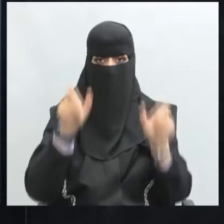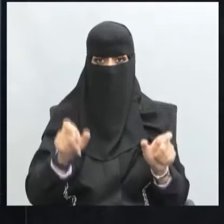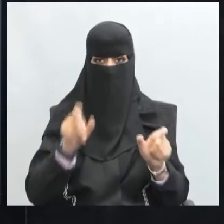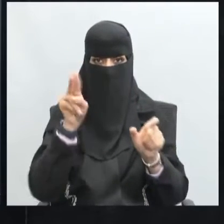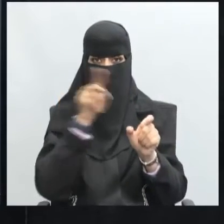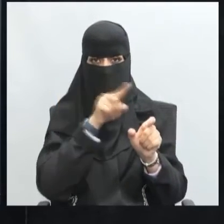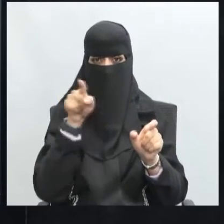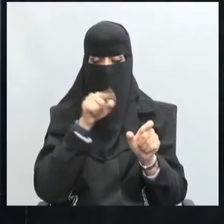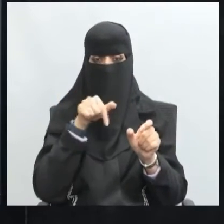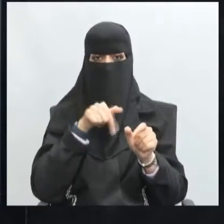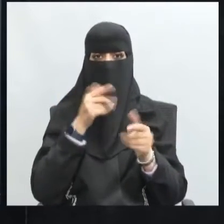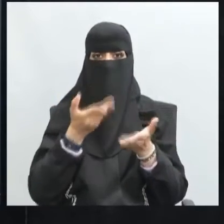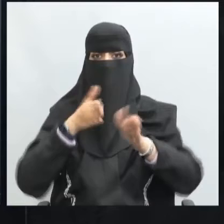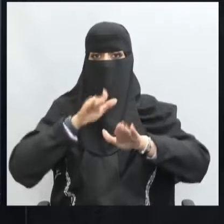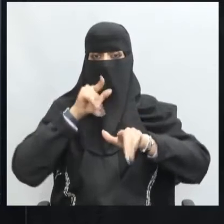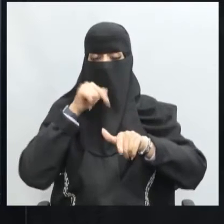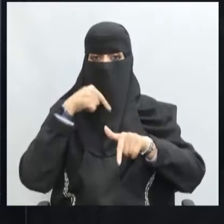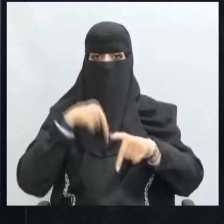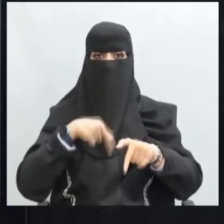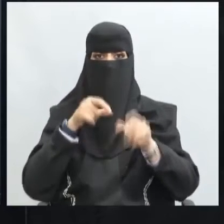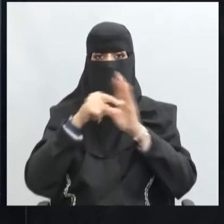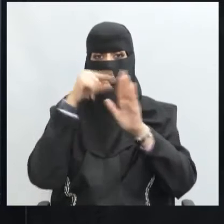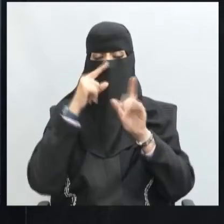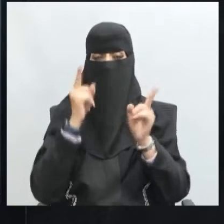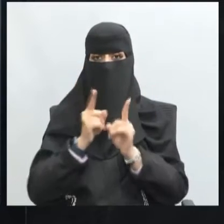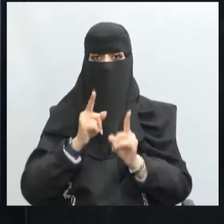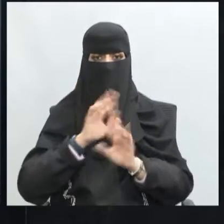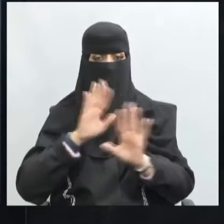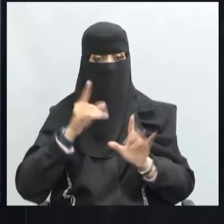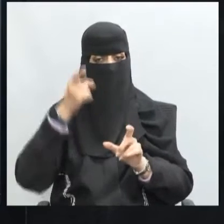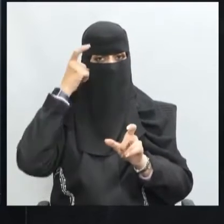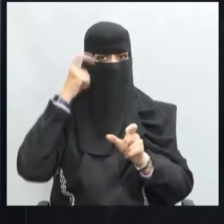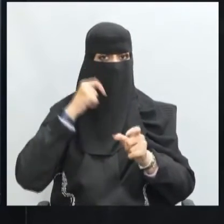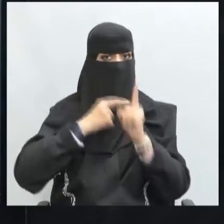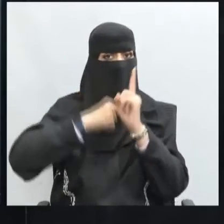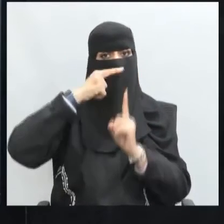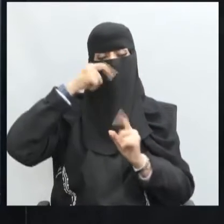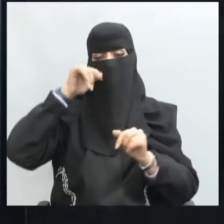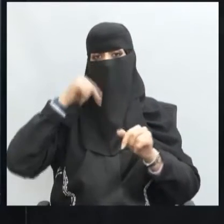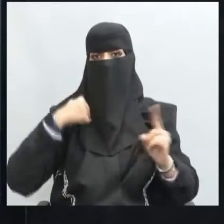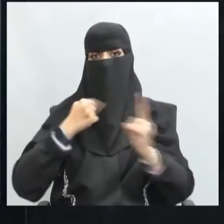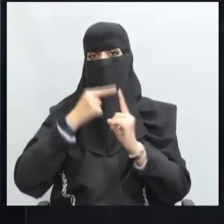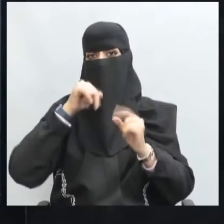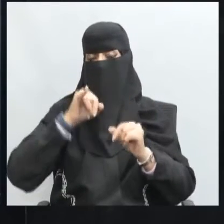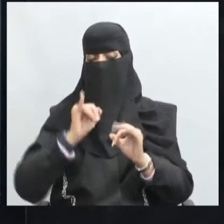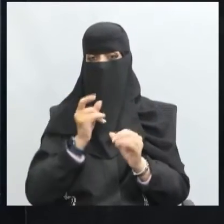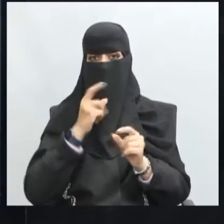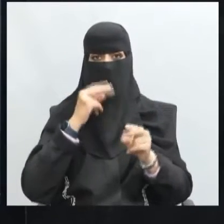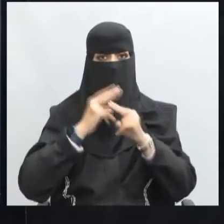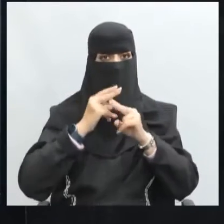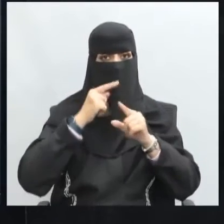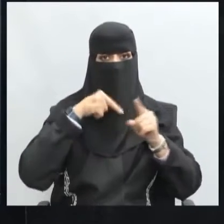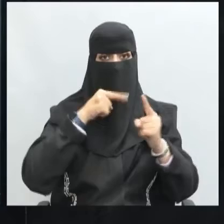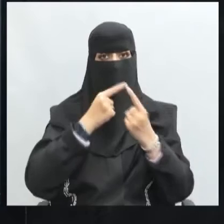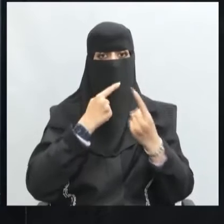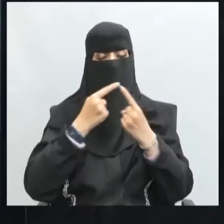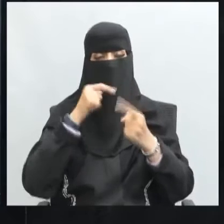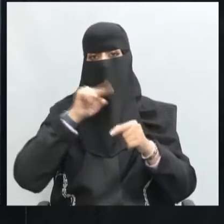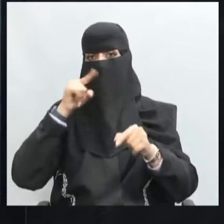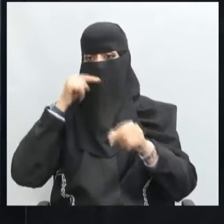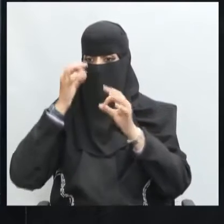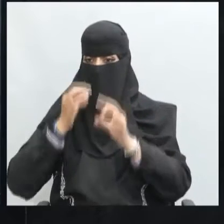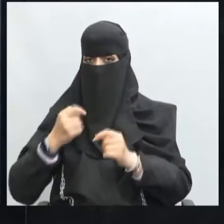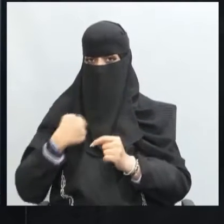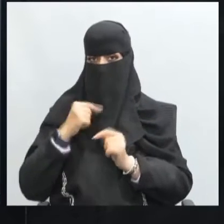محددة أو موضوع محدد دون تعصب أو انفعال لأن الهدف من الحوار ليس